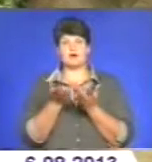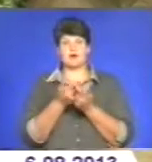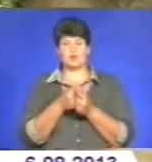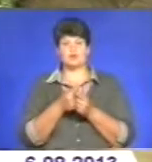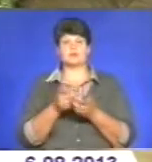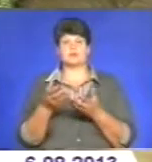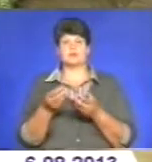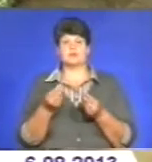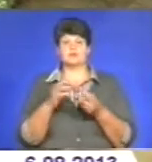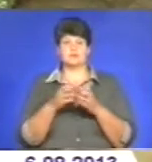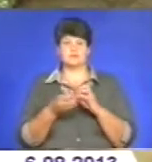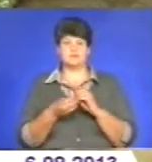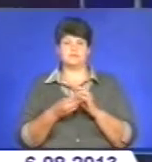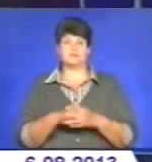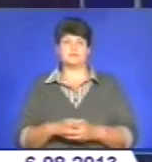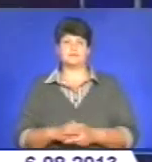знищення дерев.